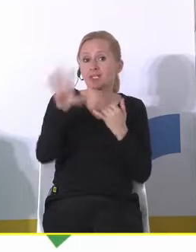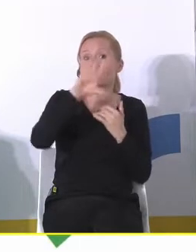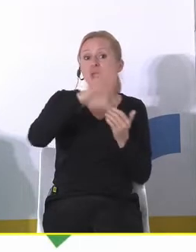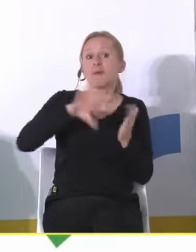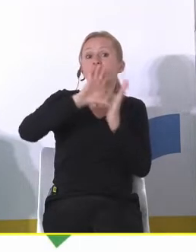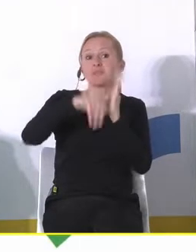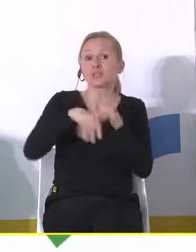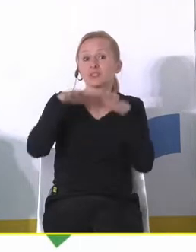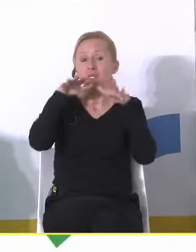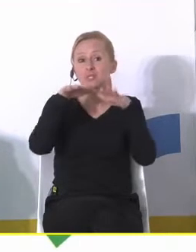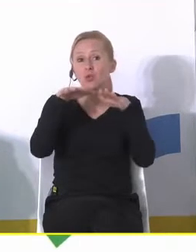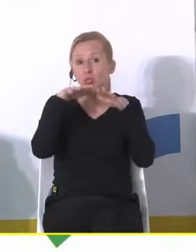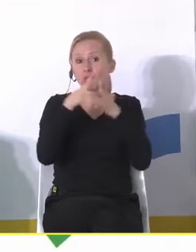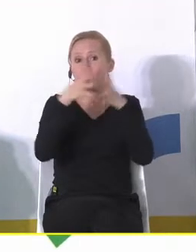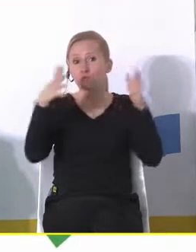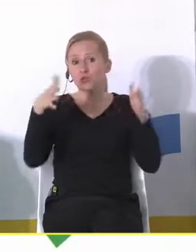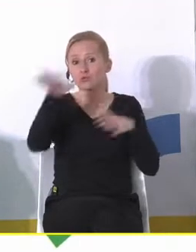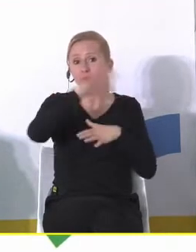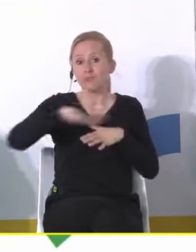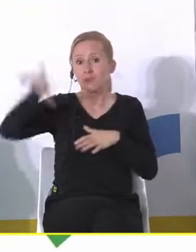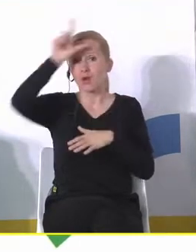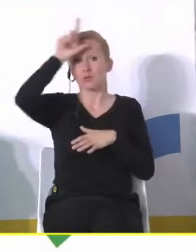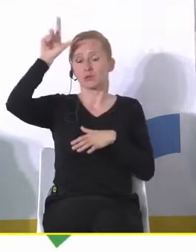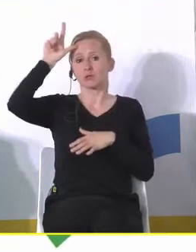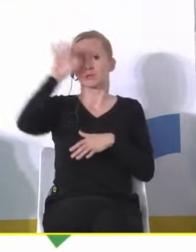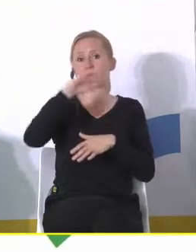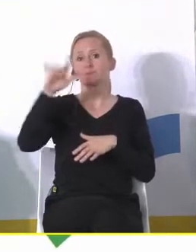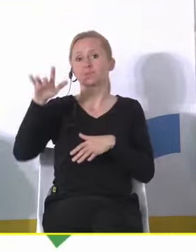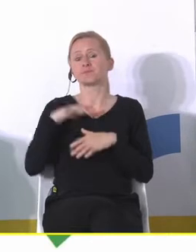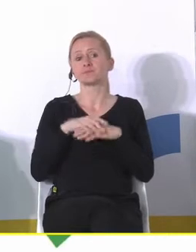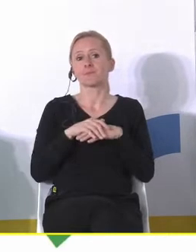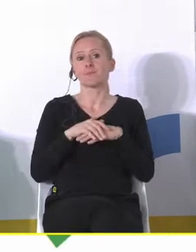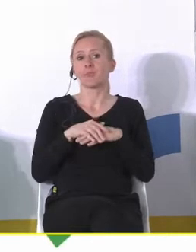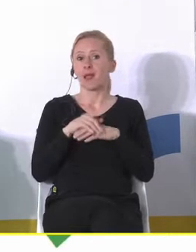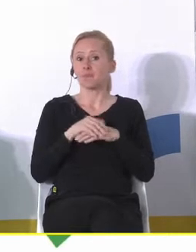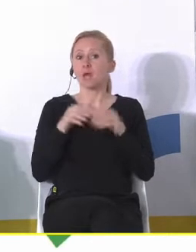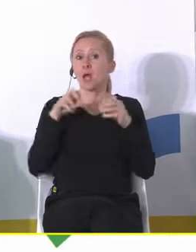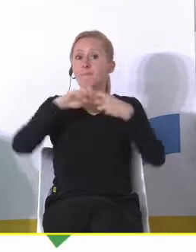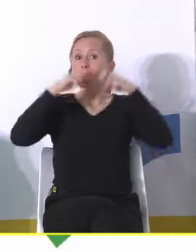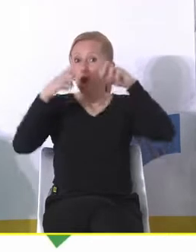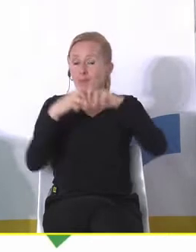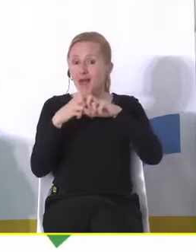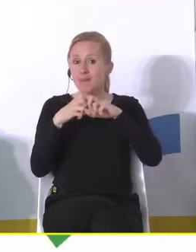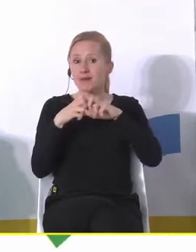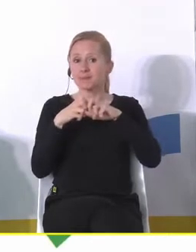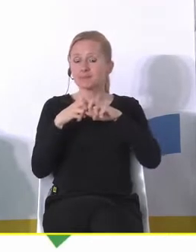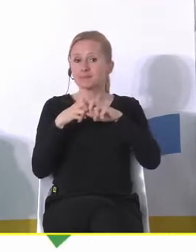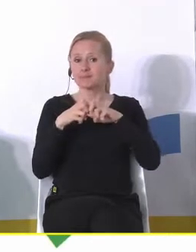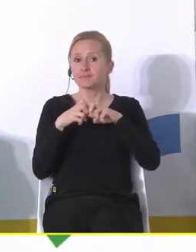mieście jest zbyt duże zagęszczenie ludności. Jednak większym problemem niż